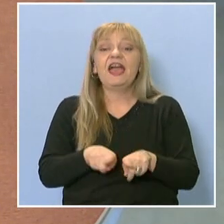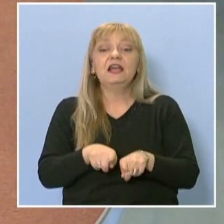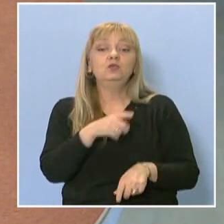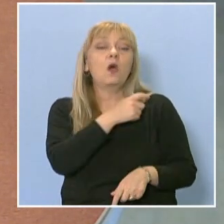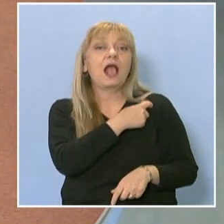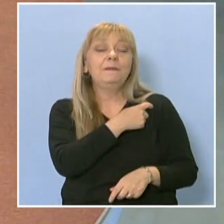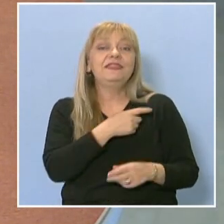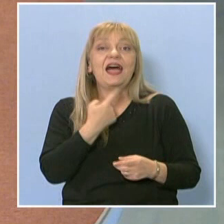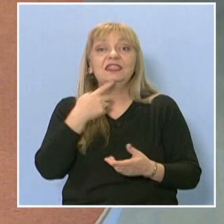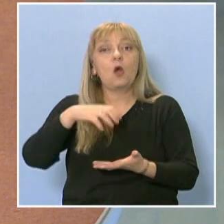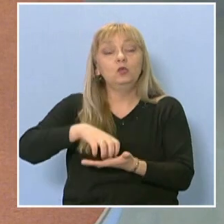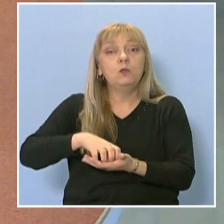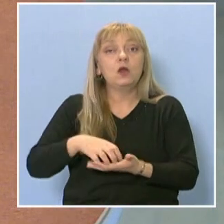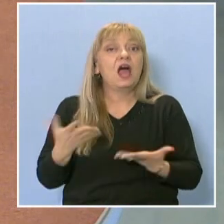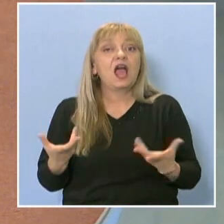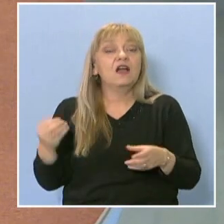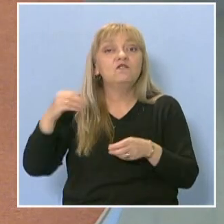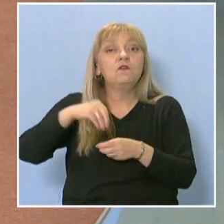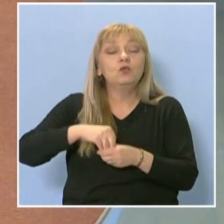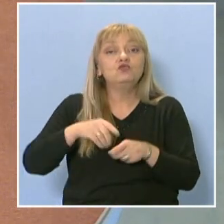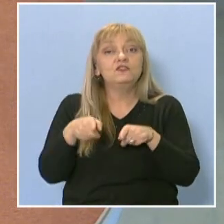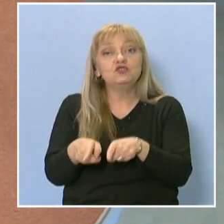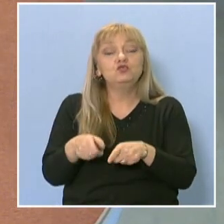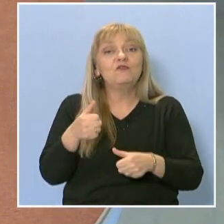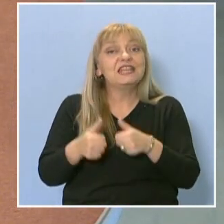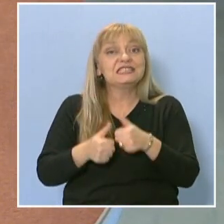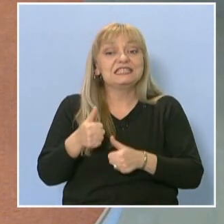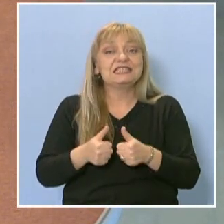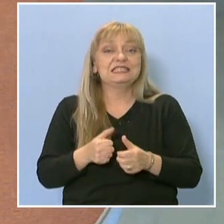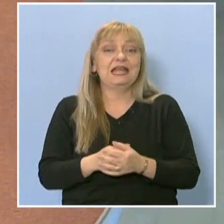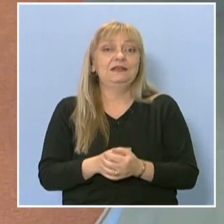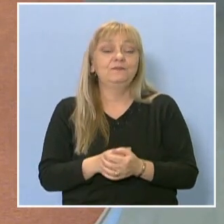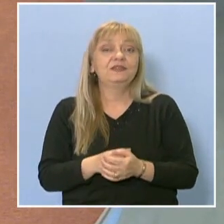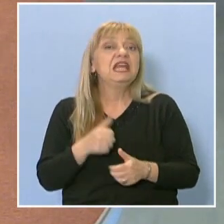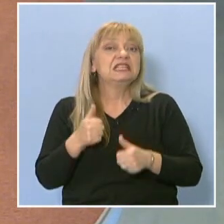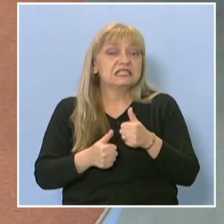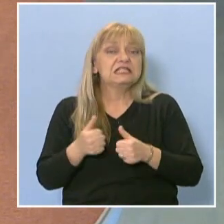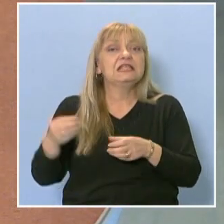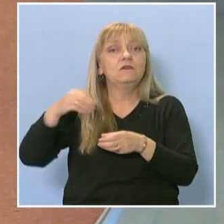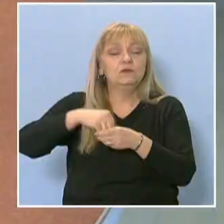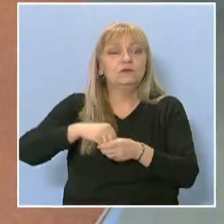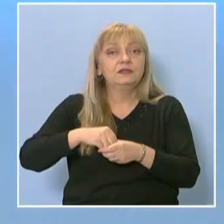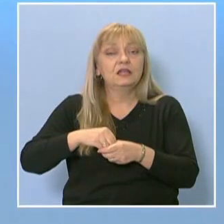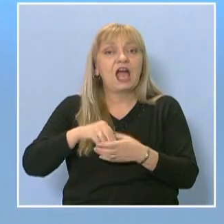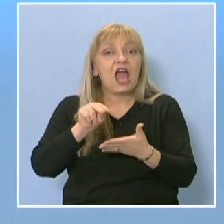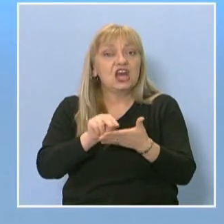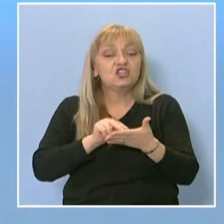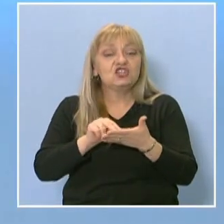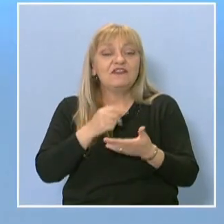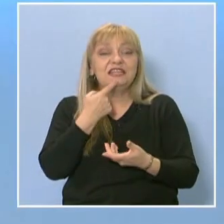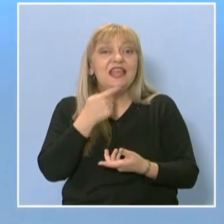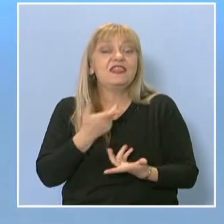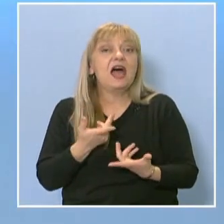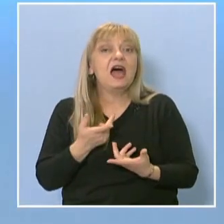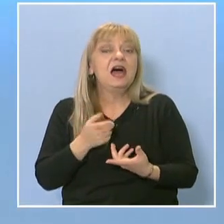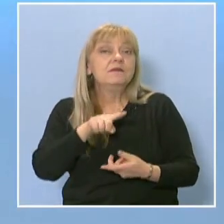отбора да ни разкажете какво включваше това състезание. Ами, значи състезанието включваше решаване на казус. Този казус